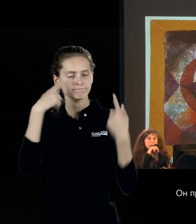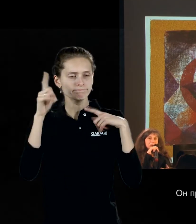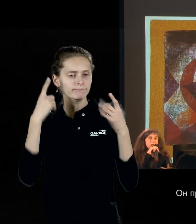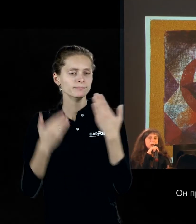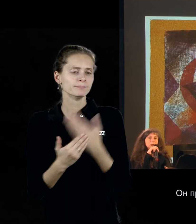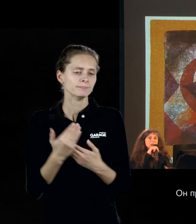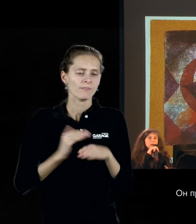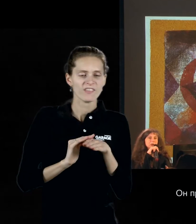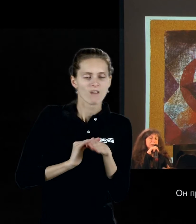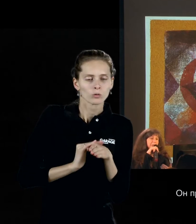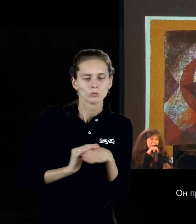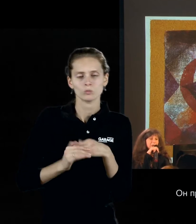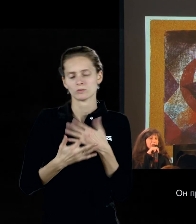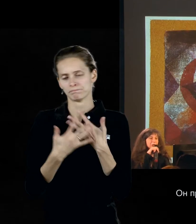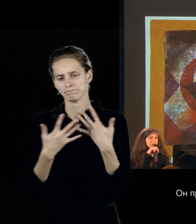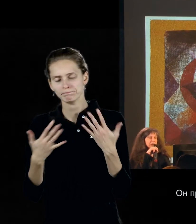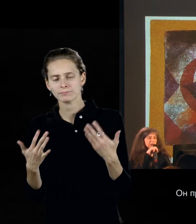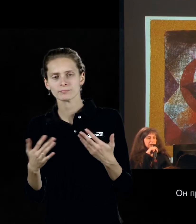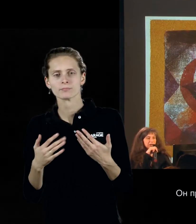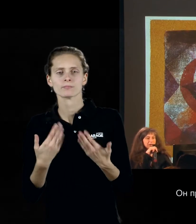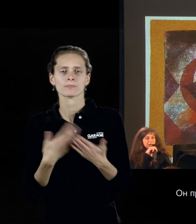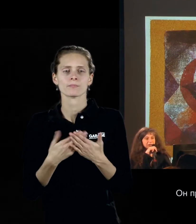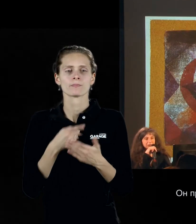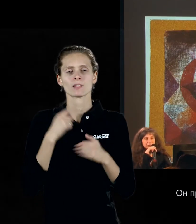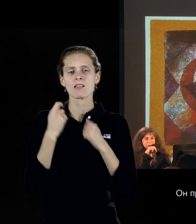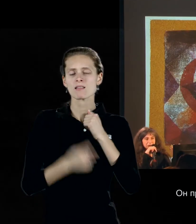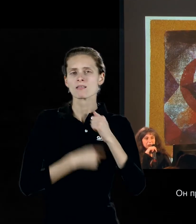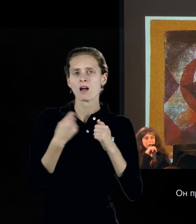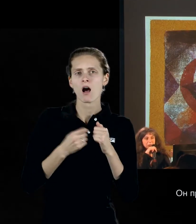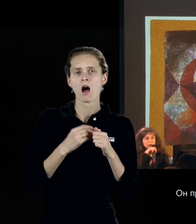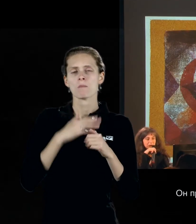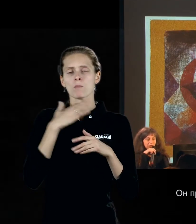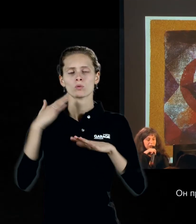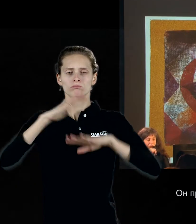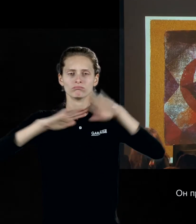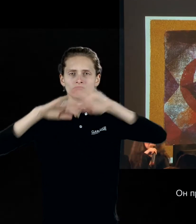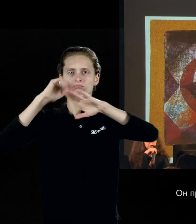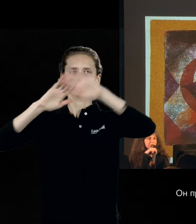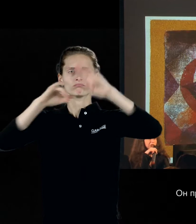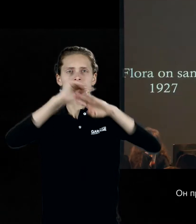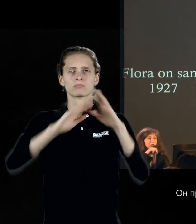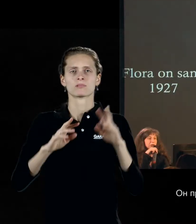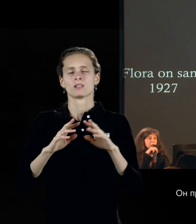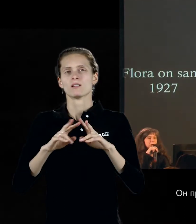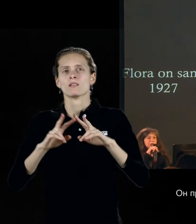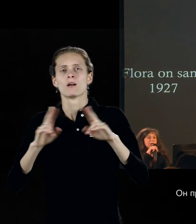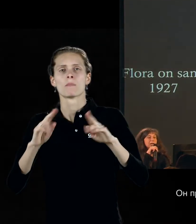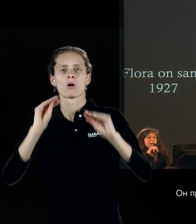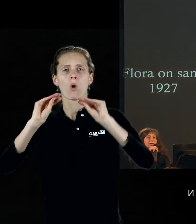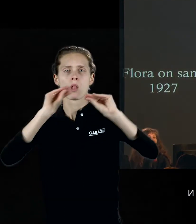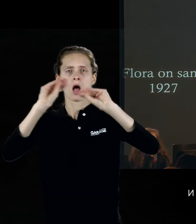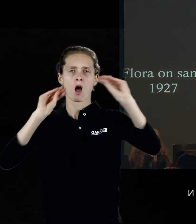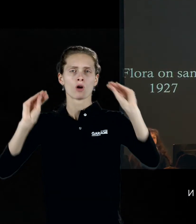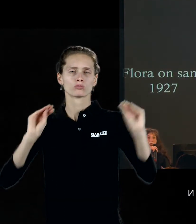новые фактуры, новые, вот как здесь, эти ткани, какие-то многослойные, это почти коллажные изображения, как в этой работе.